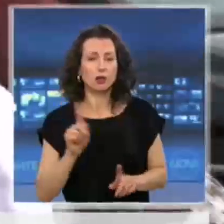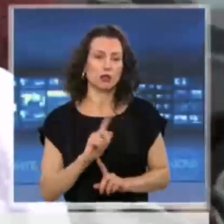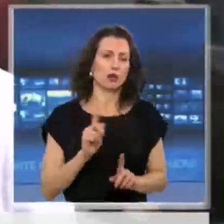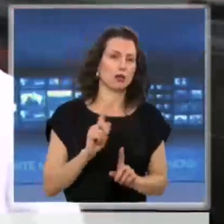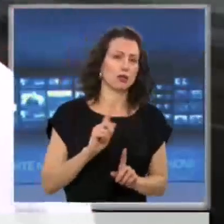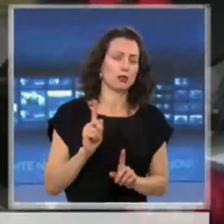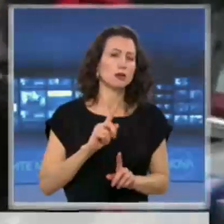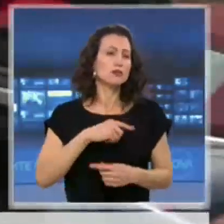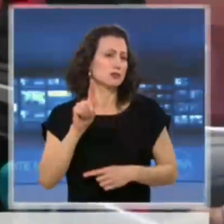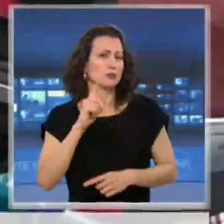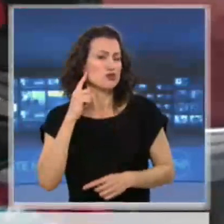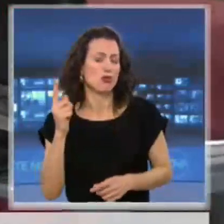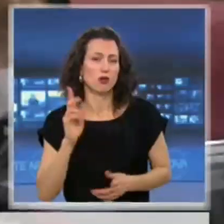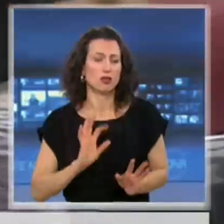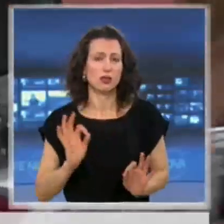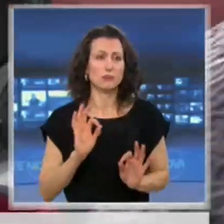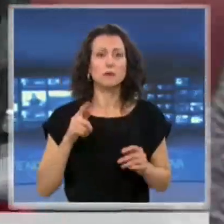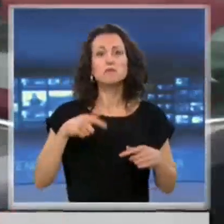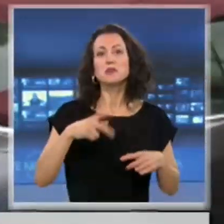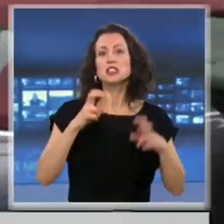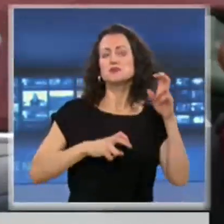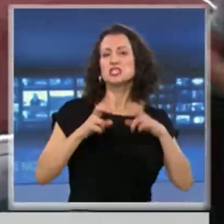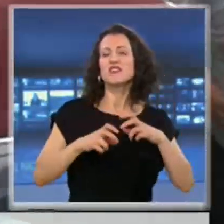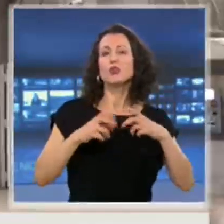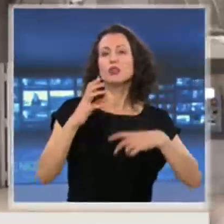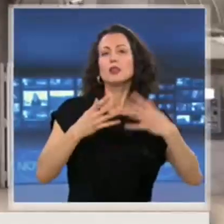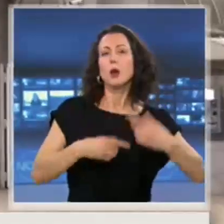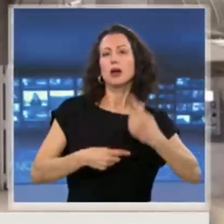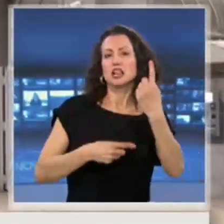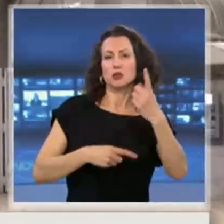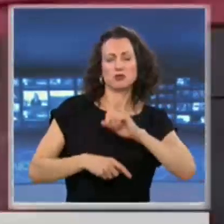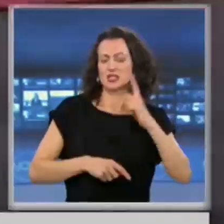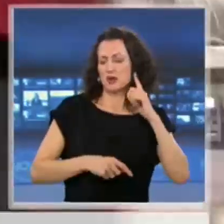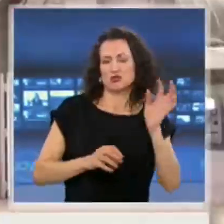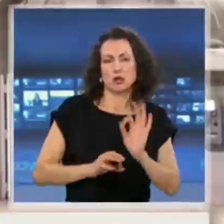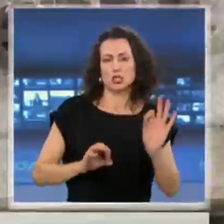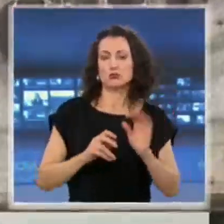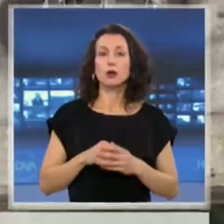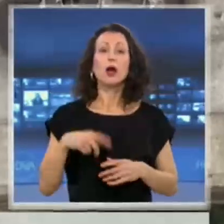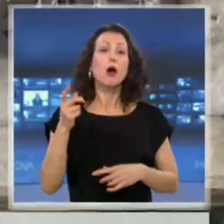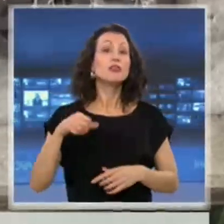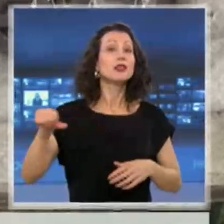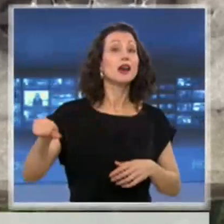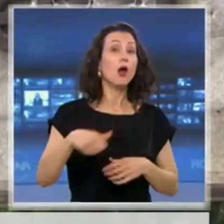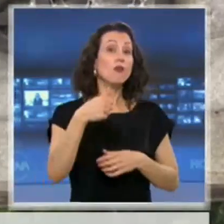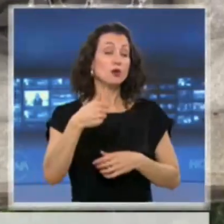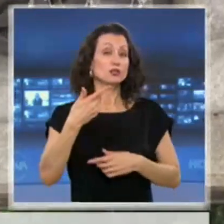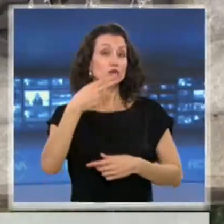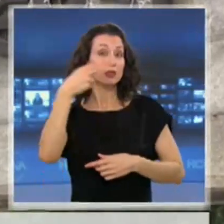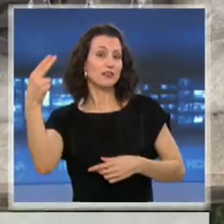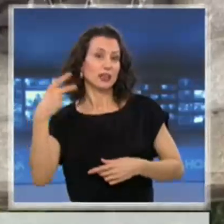не, не съм чула. Не, не сме от завод, но не сме чули нищо. От ръководството на фирмата определиха инцидента като